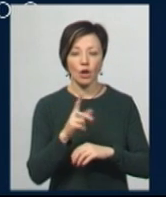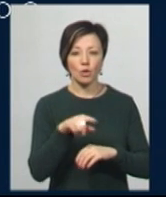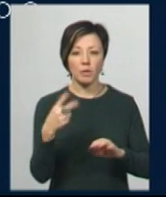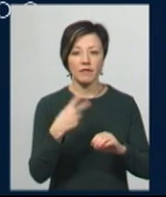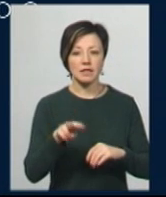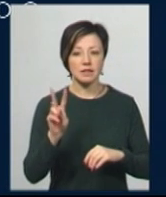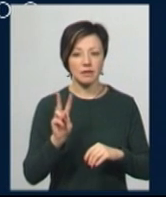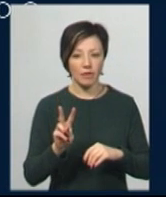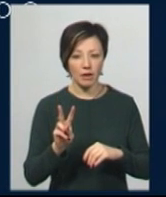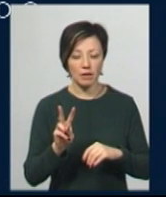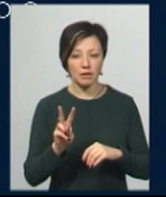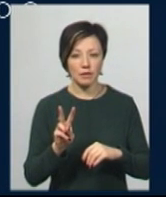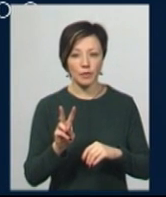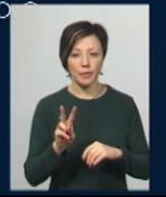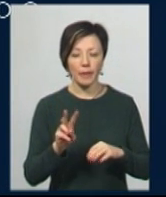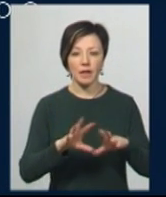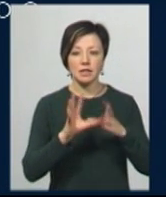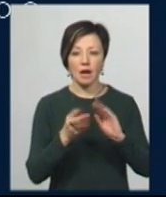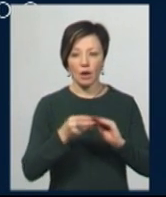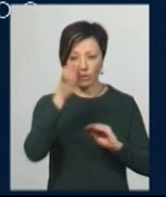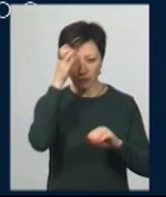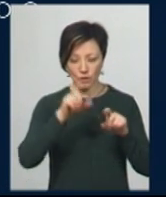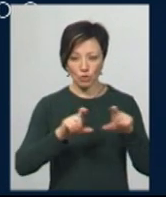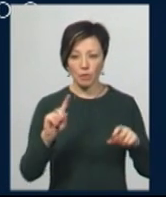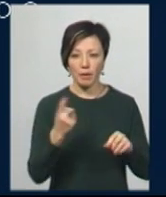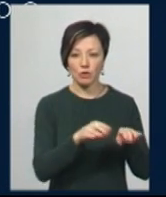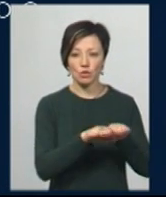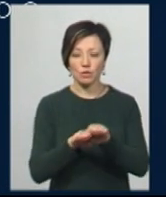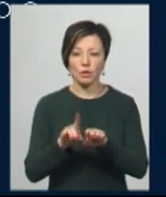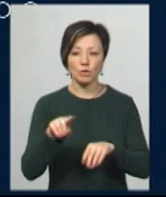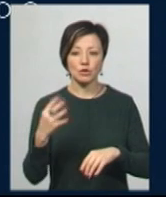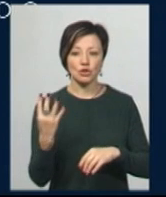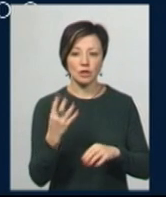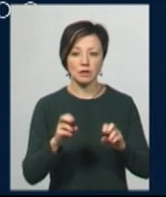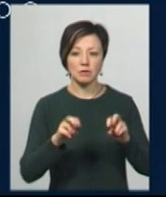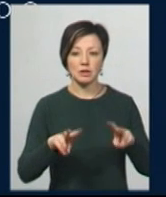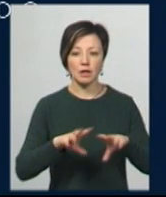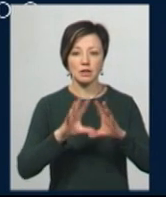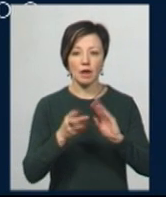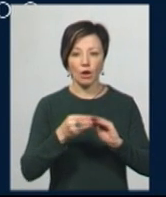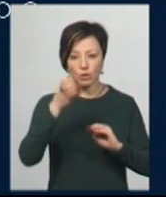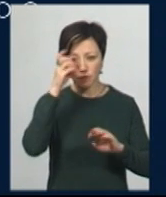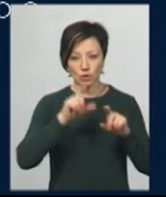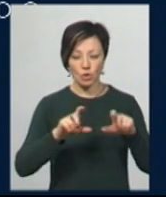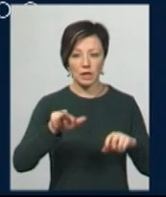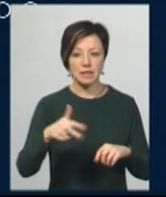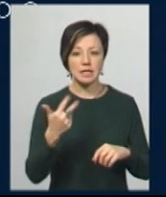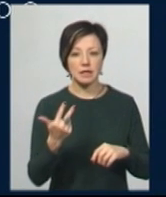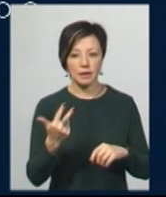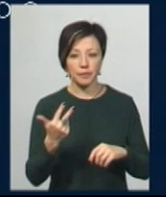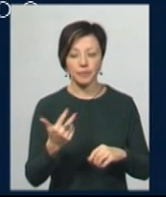номер 22 імені Олега Ольжича, Загальноосвітня школа 1 ступеня номер 4, спеціальна загальноосвітня школа номер 33.